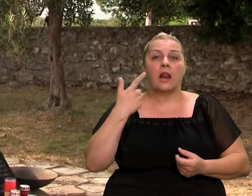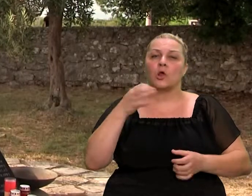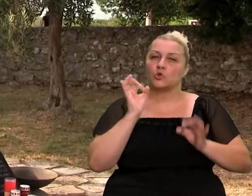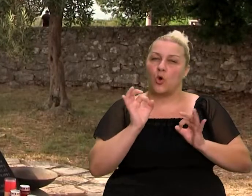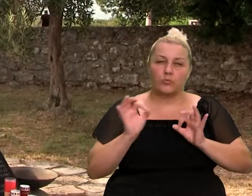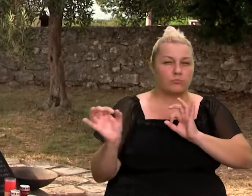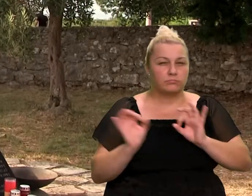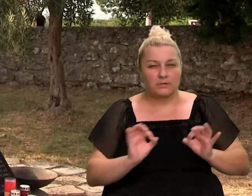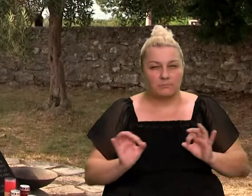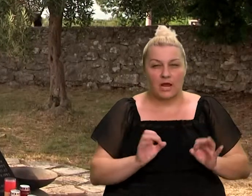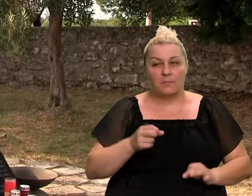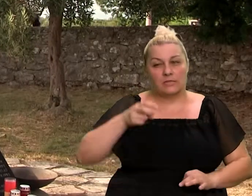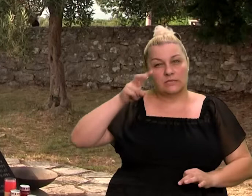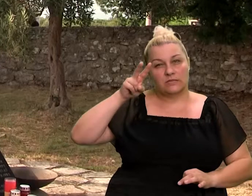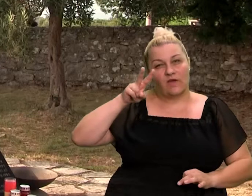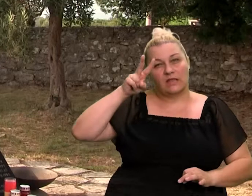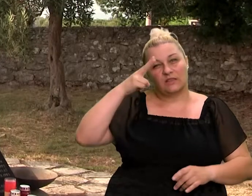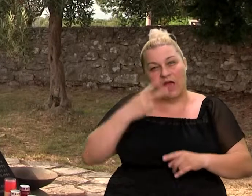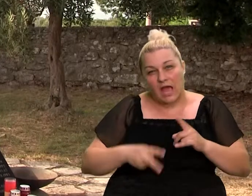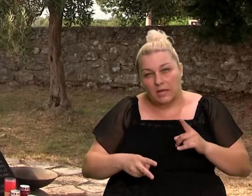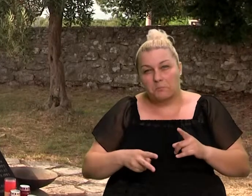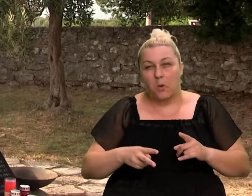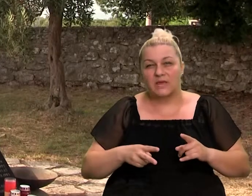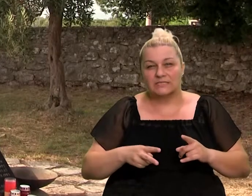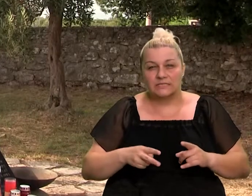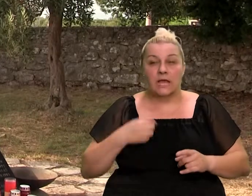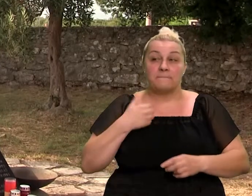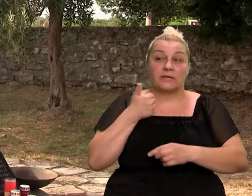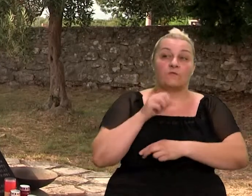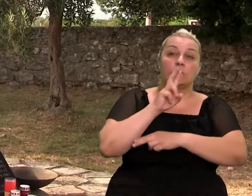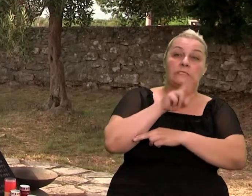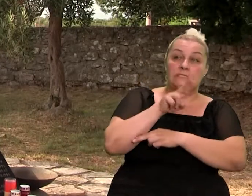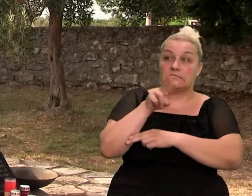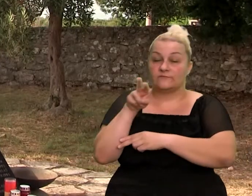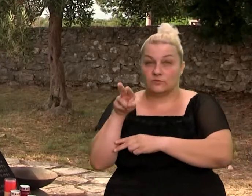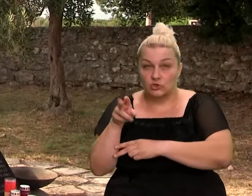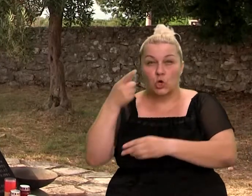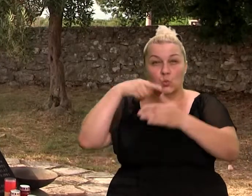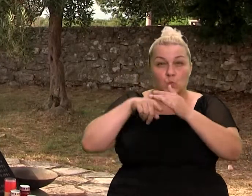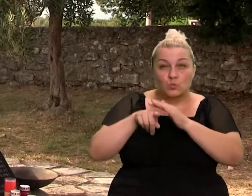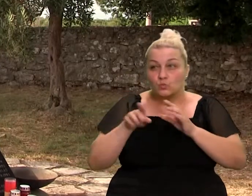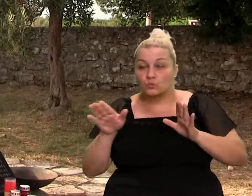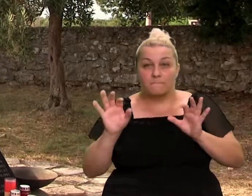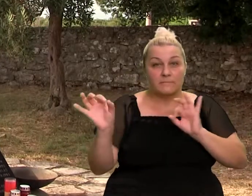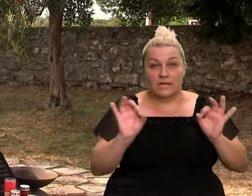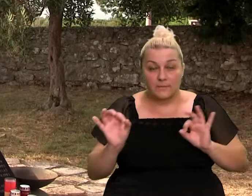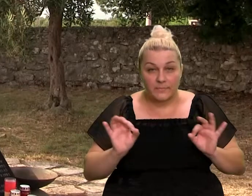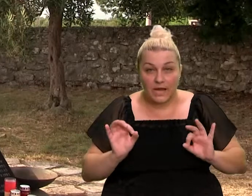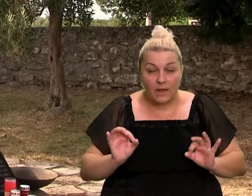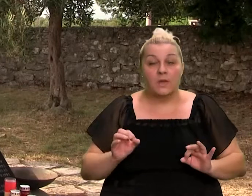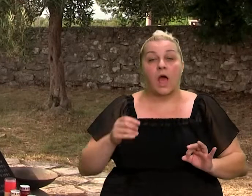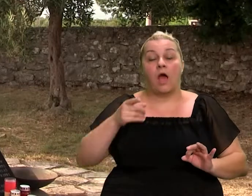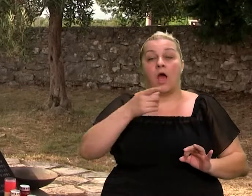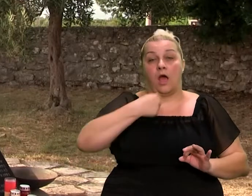dva, dva i po mjeseca jedno izviđanje Dubinsko unutar Miljevaca. Naši dečki su